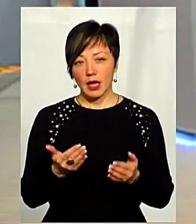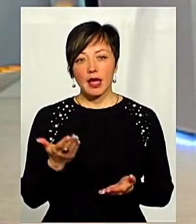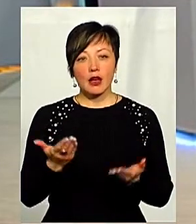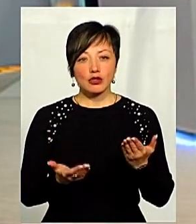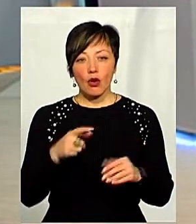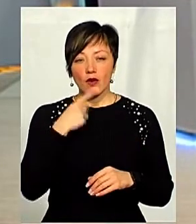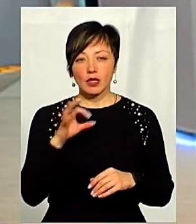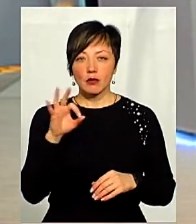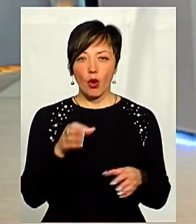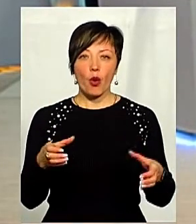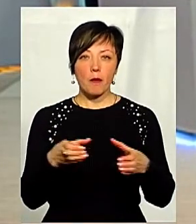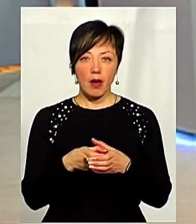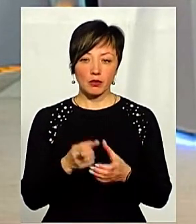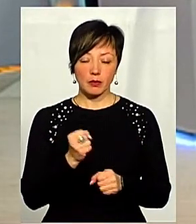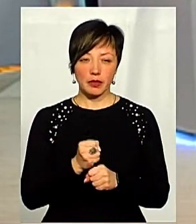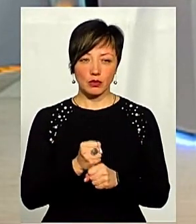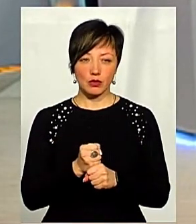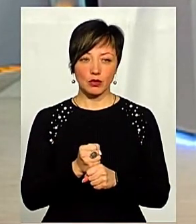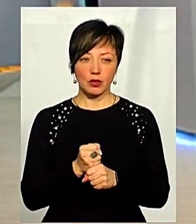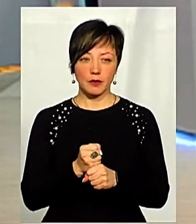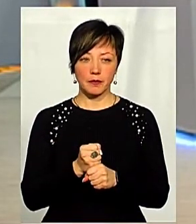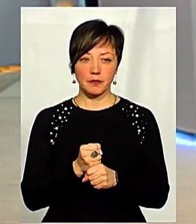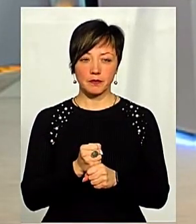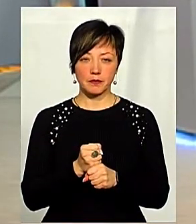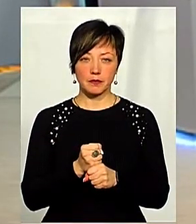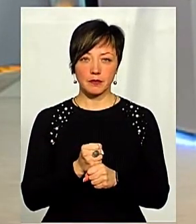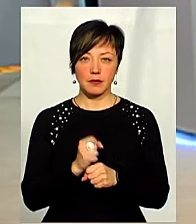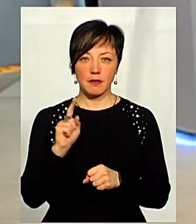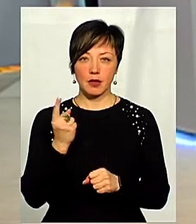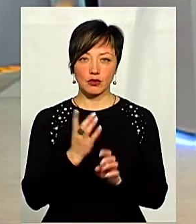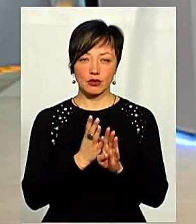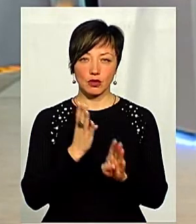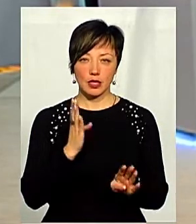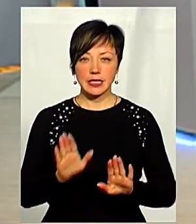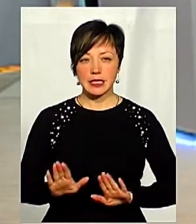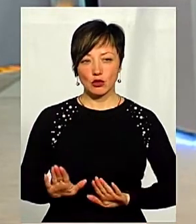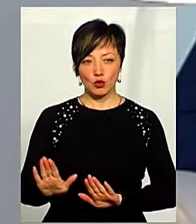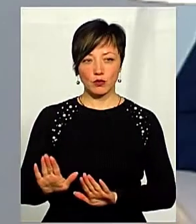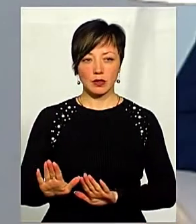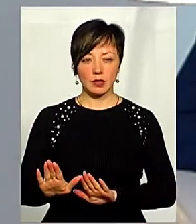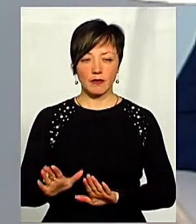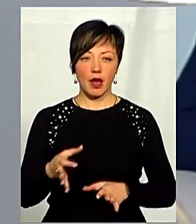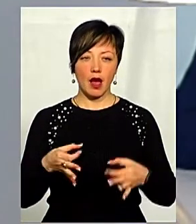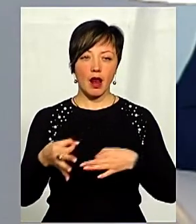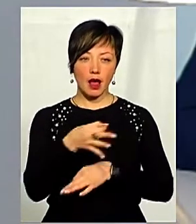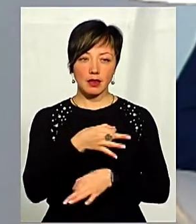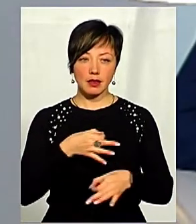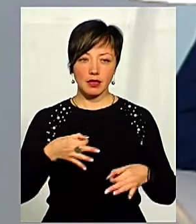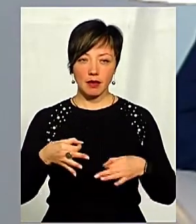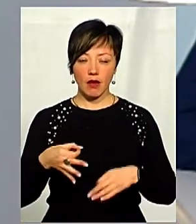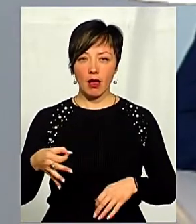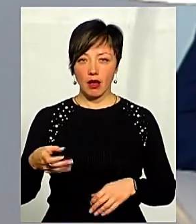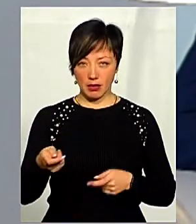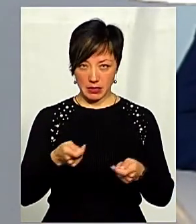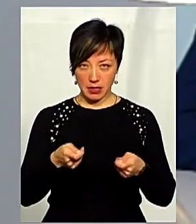Якщо говорити про команду, яка працює, а я маю напередусім на увазі заступників, і радників в обласній державній